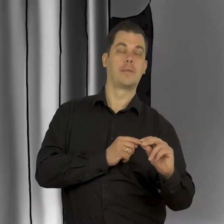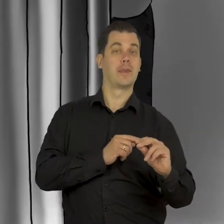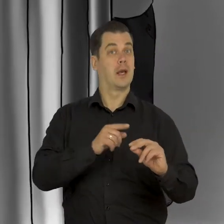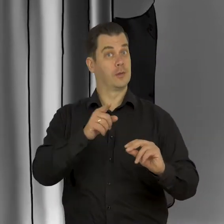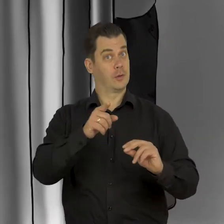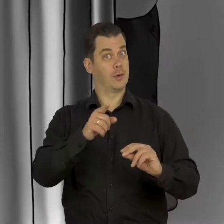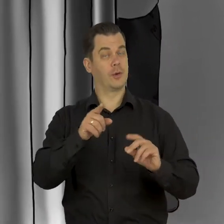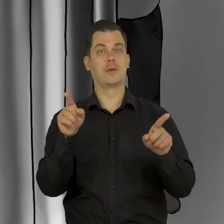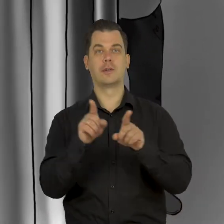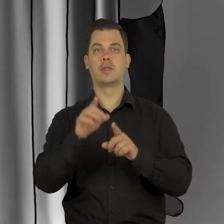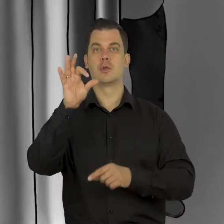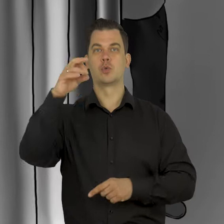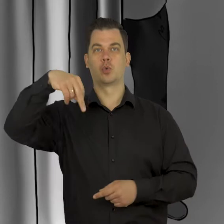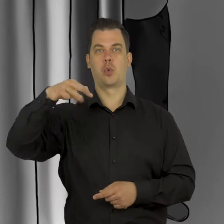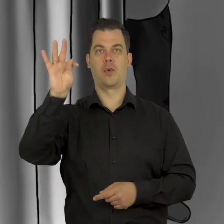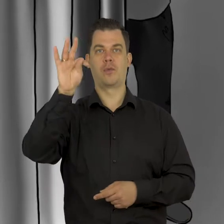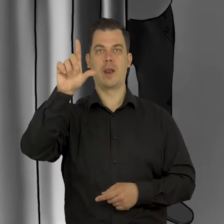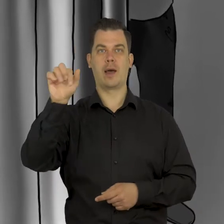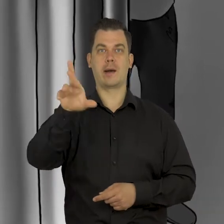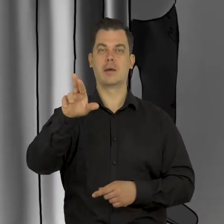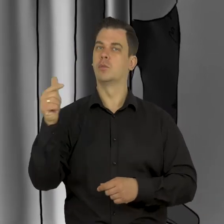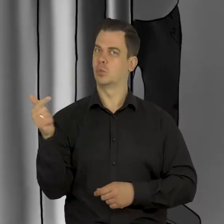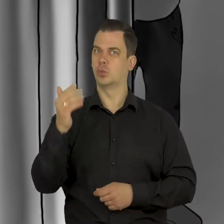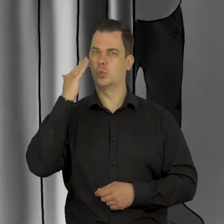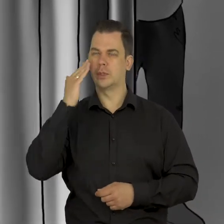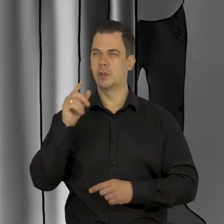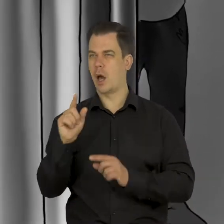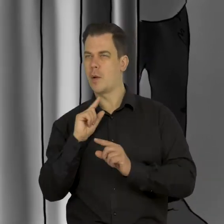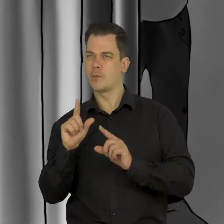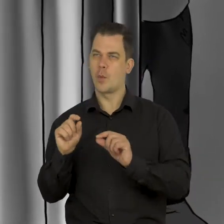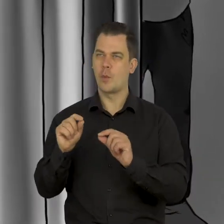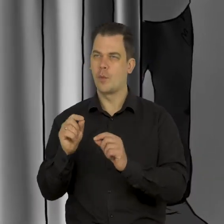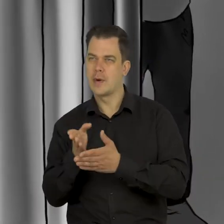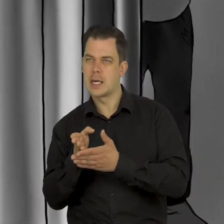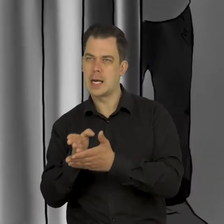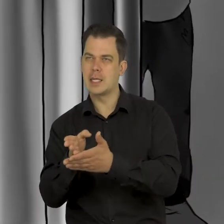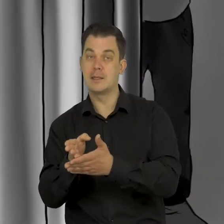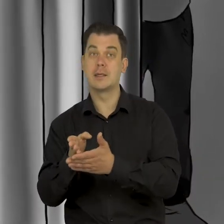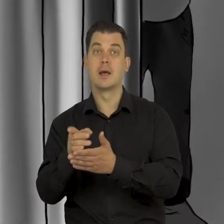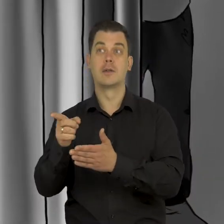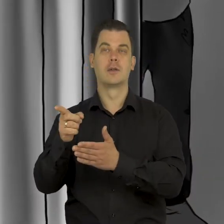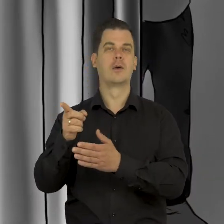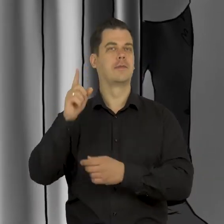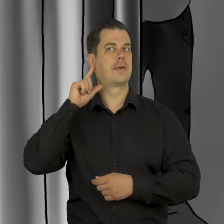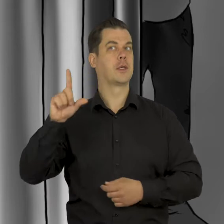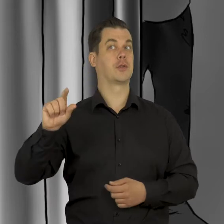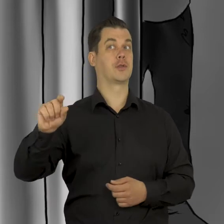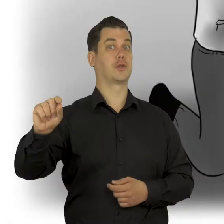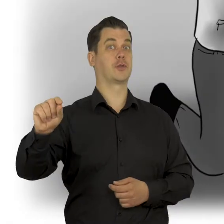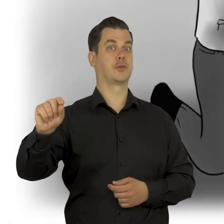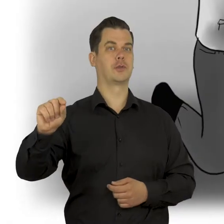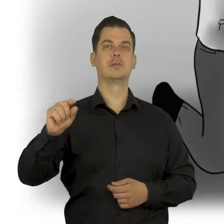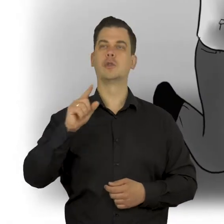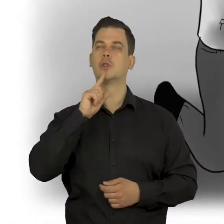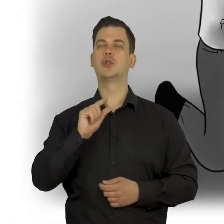jeszcze, że sufler musi umieć suflować, czyli umiejętnie podpowiadać tekst szeptem scenicznym,